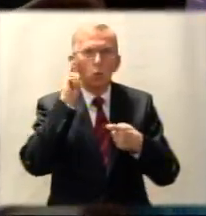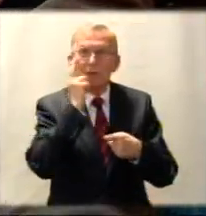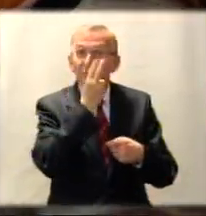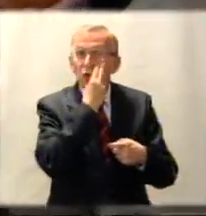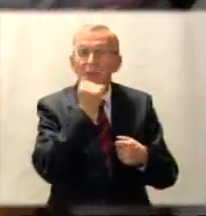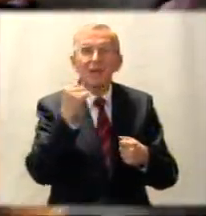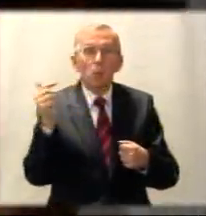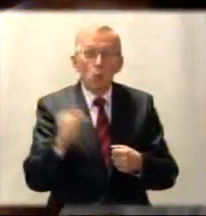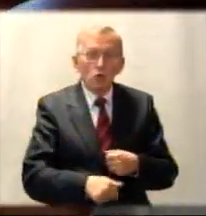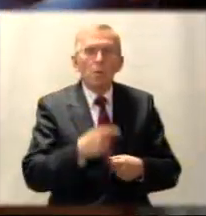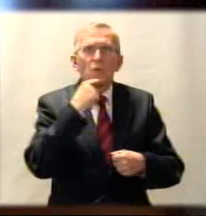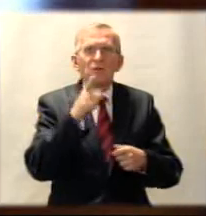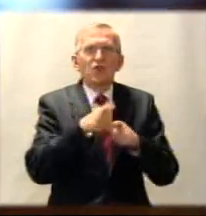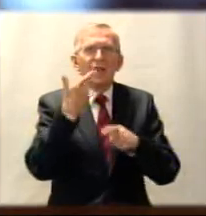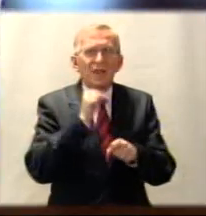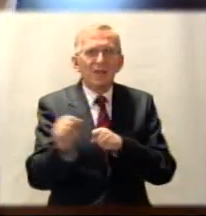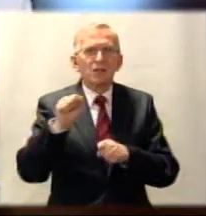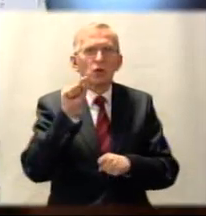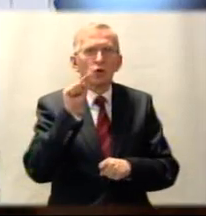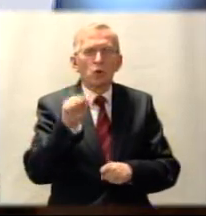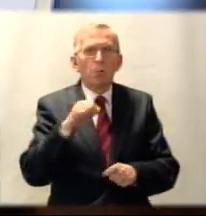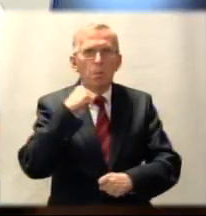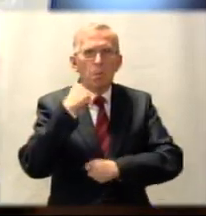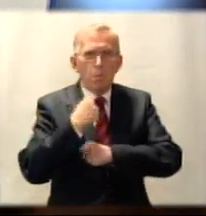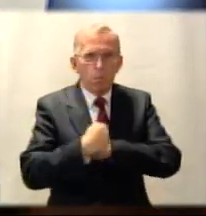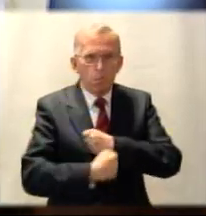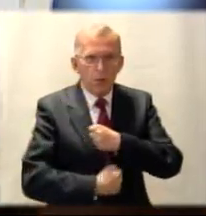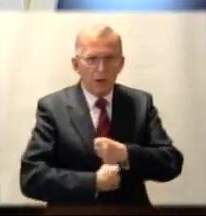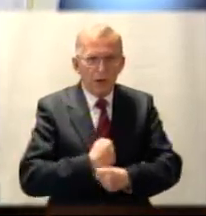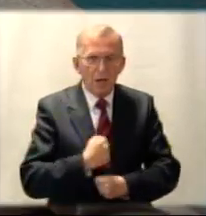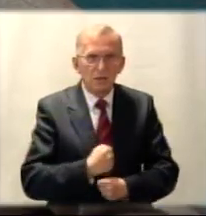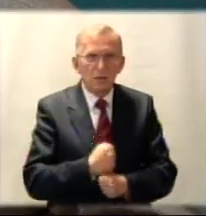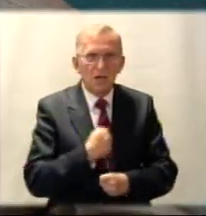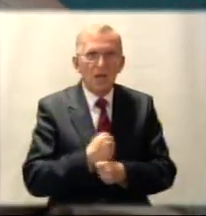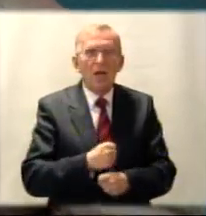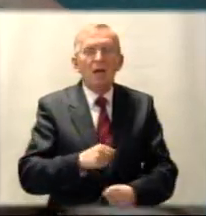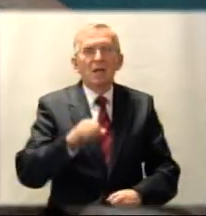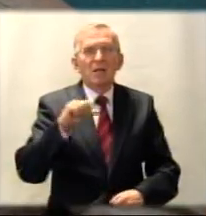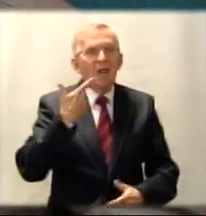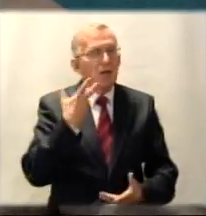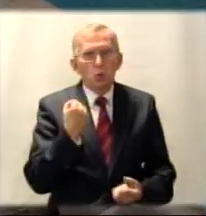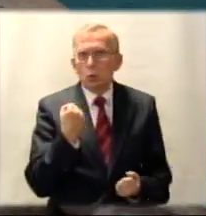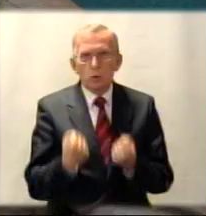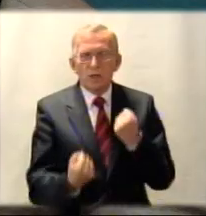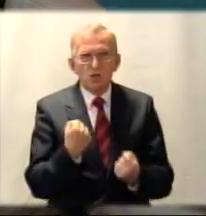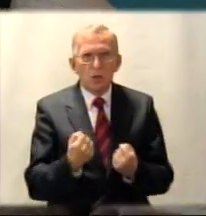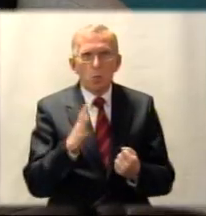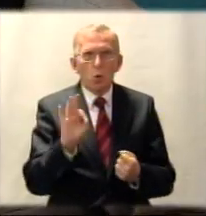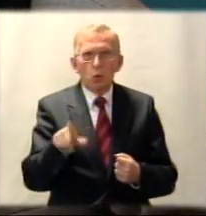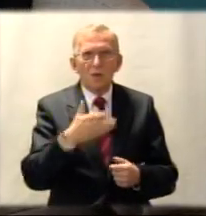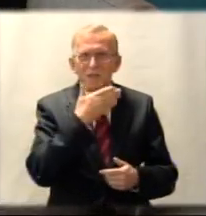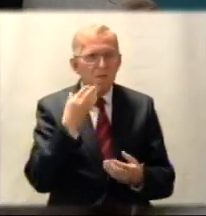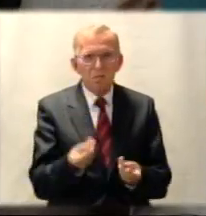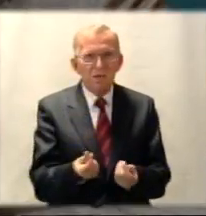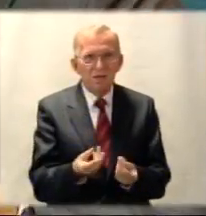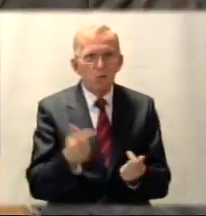Muszę powiedzieć, że jest to praca z jednej strony najtrudniejsza, bo tu nie ma środków.